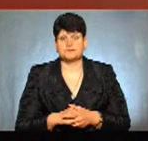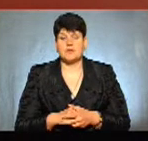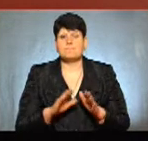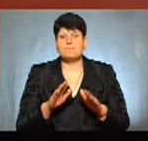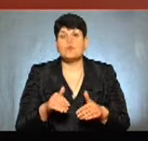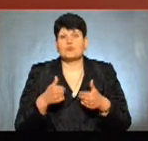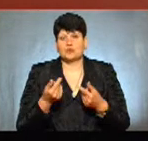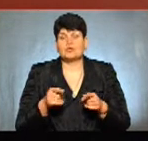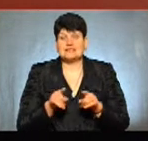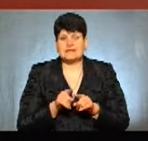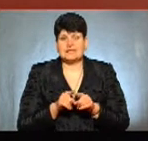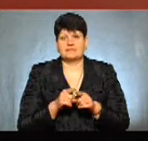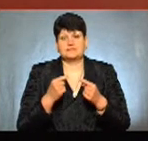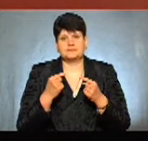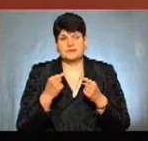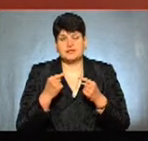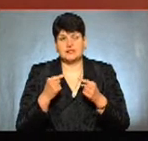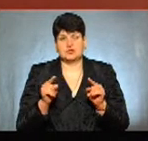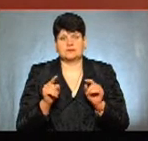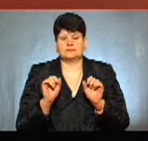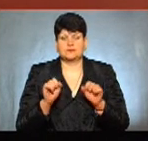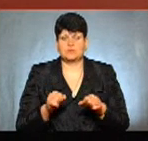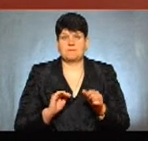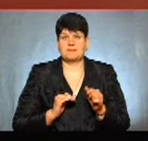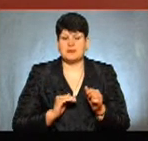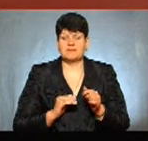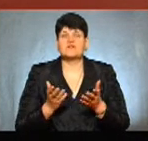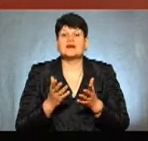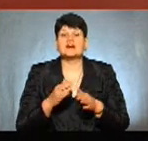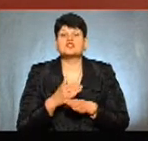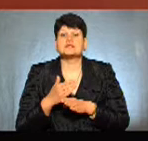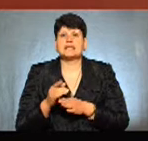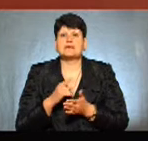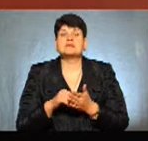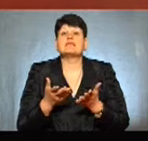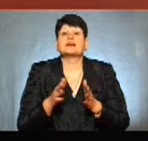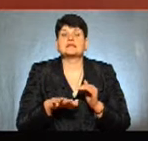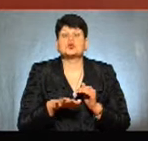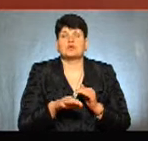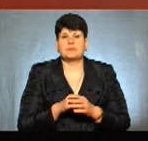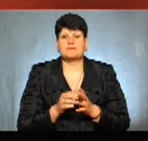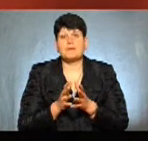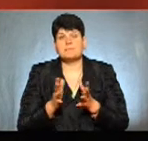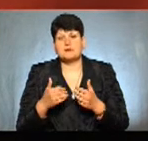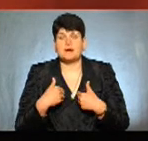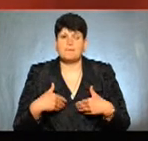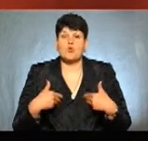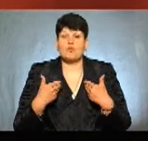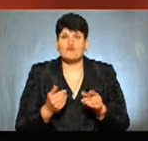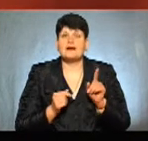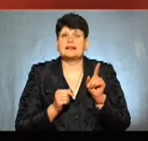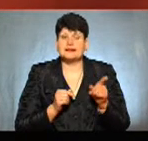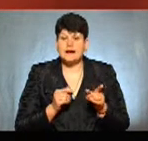Пропонується також і альтернатива підприємцям? Де пропонується? В яких частинах міста? В яких зонах? Ну, в більшості ми пропонували там, де